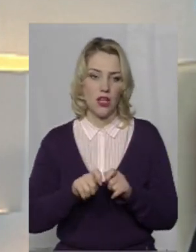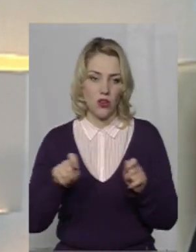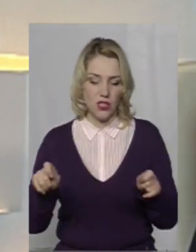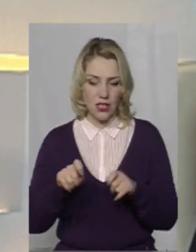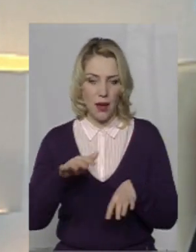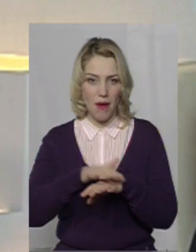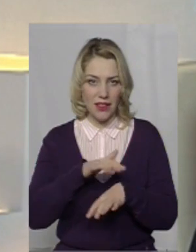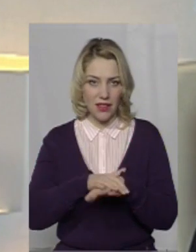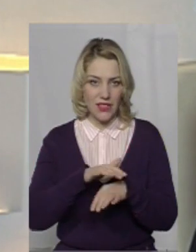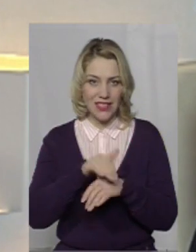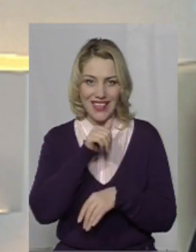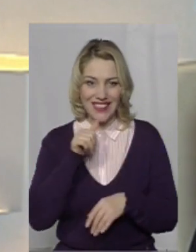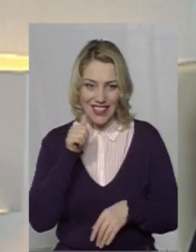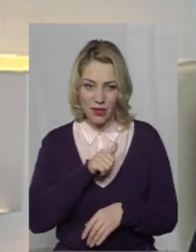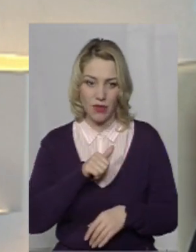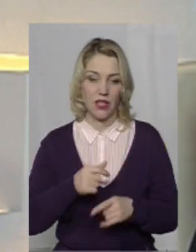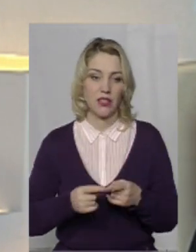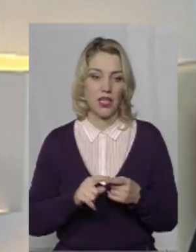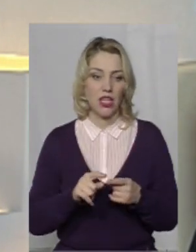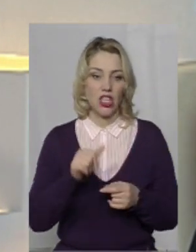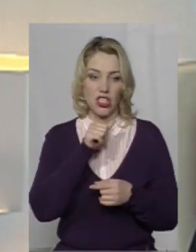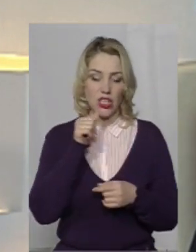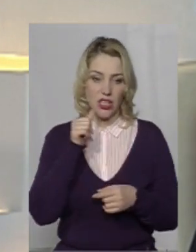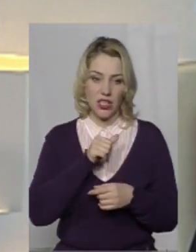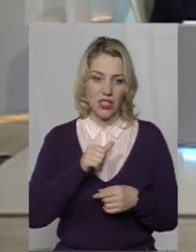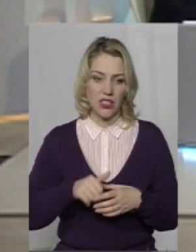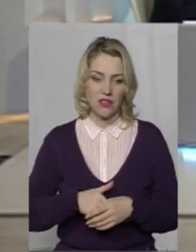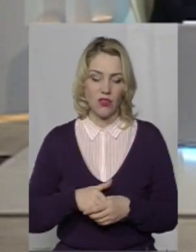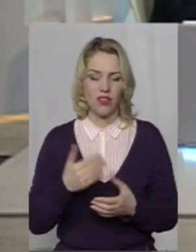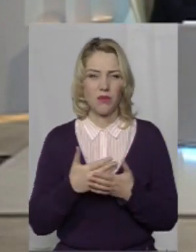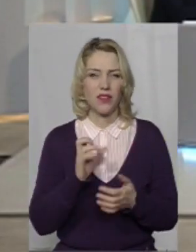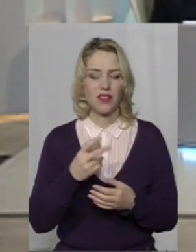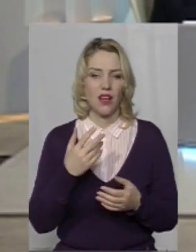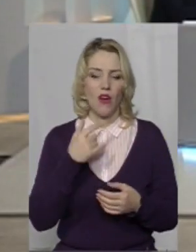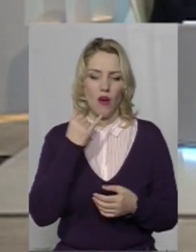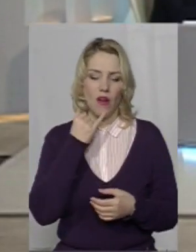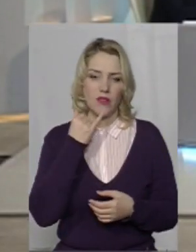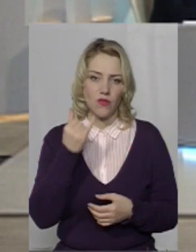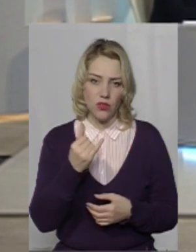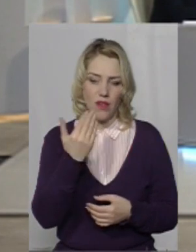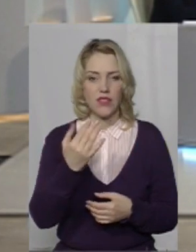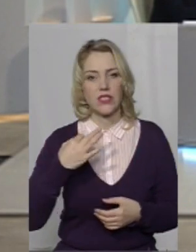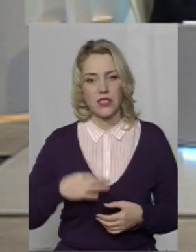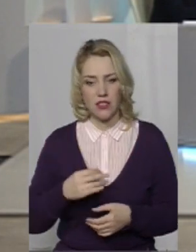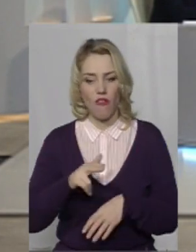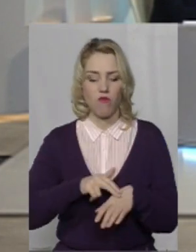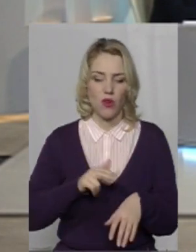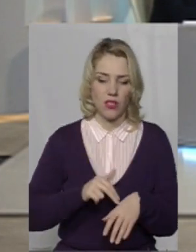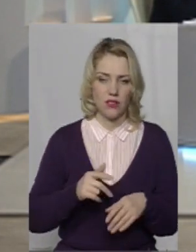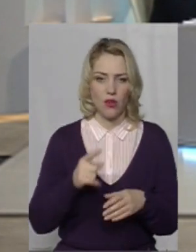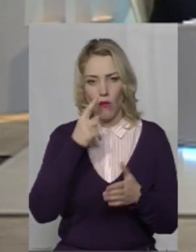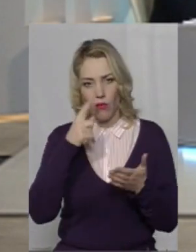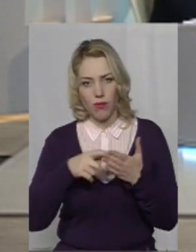банківських таємниць, так назване шахрецтво. Ваш син в поліції або попав в якусь пригоду, або купівлі